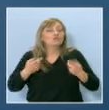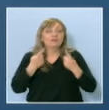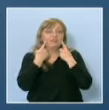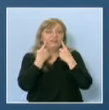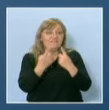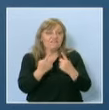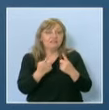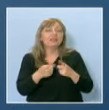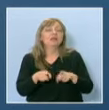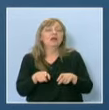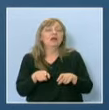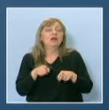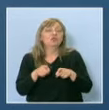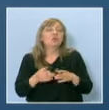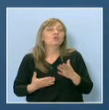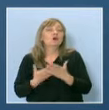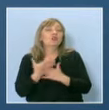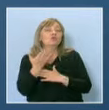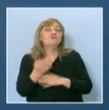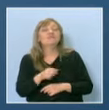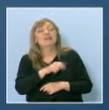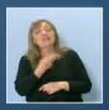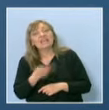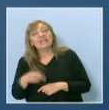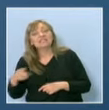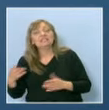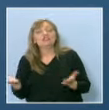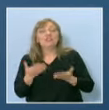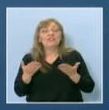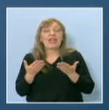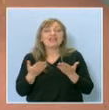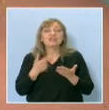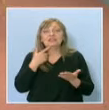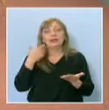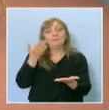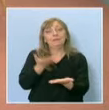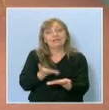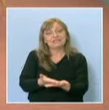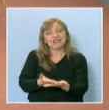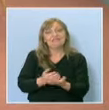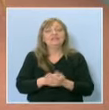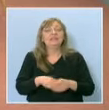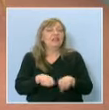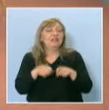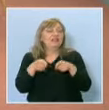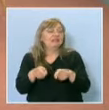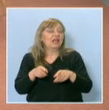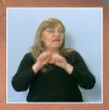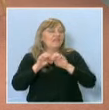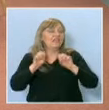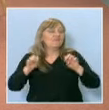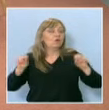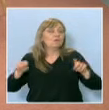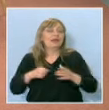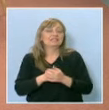толкова инновативен и различен начин на поднасяне на такава информация